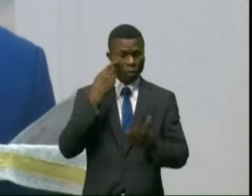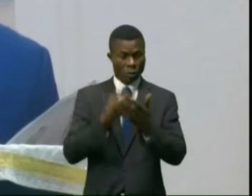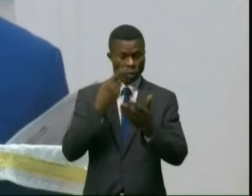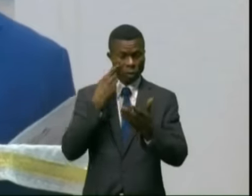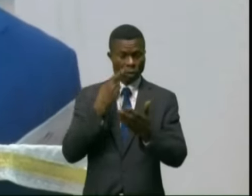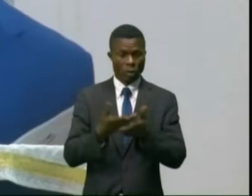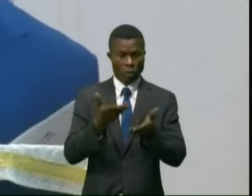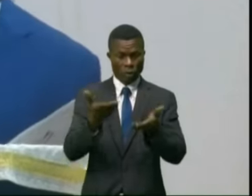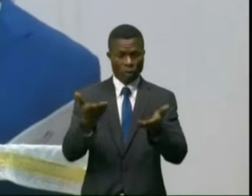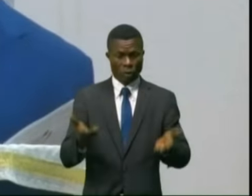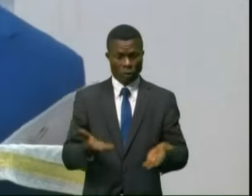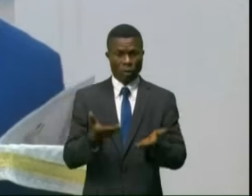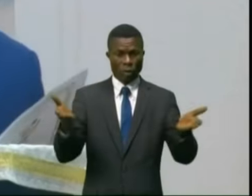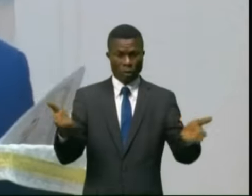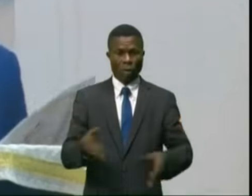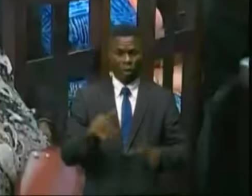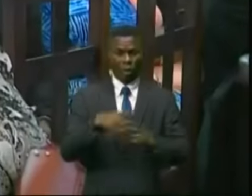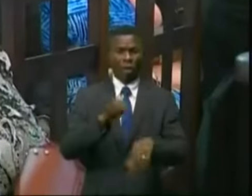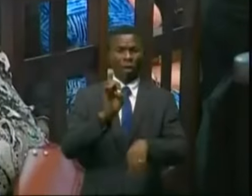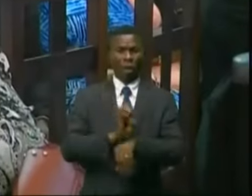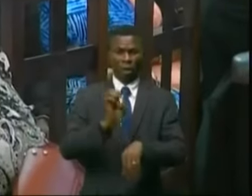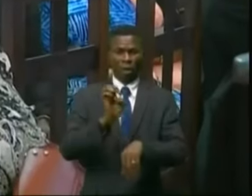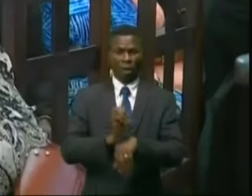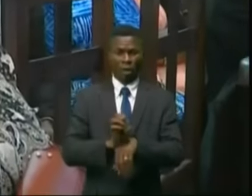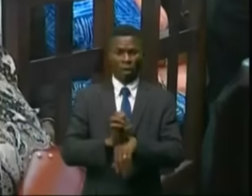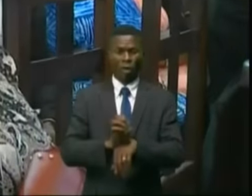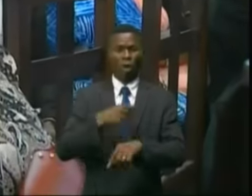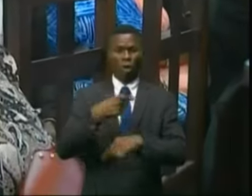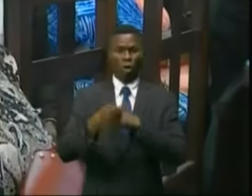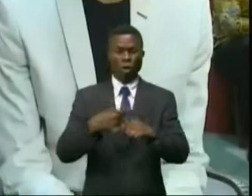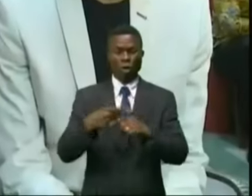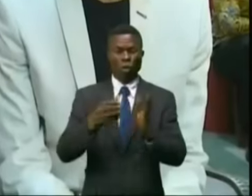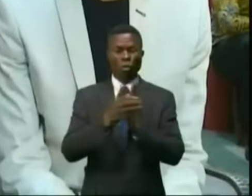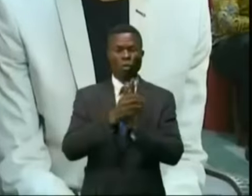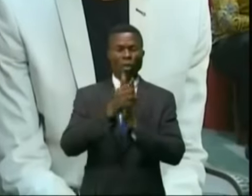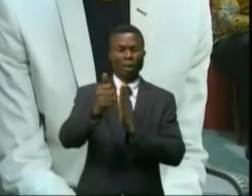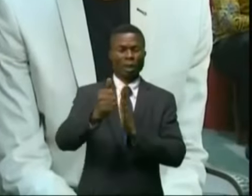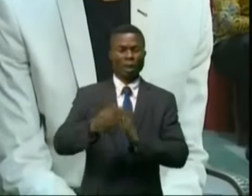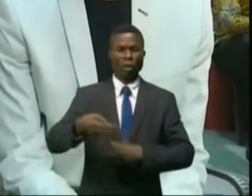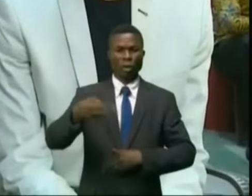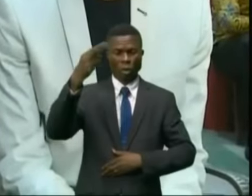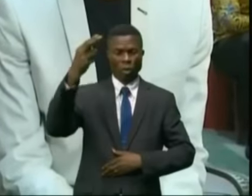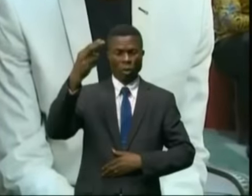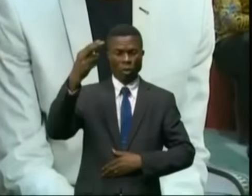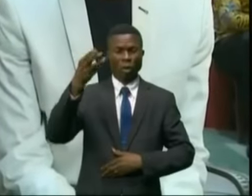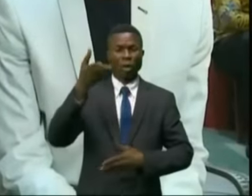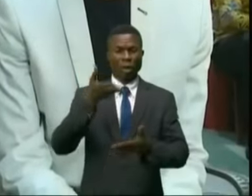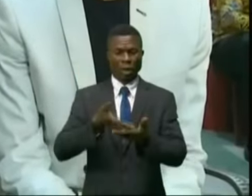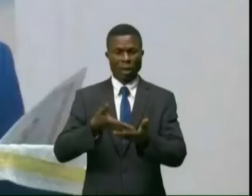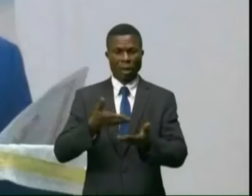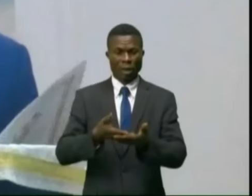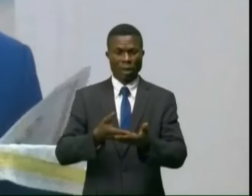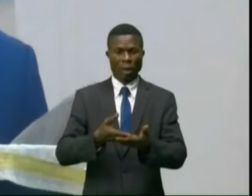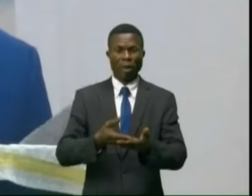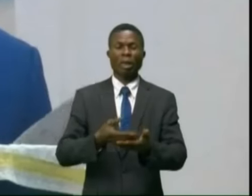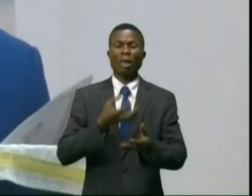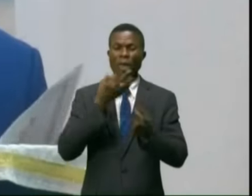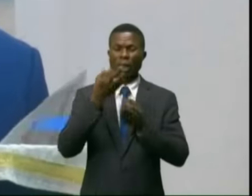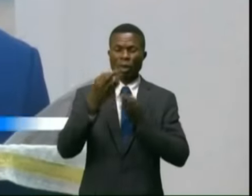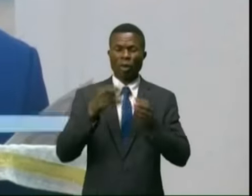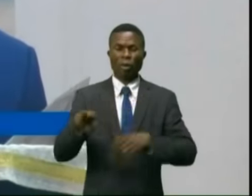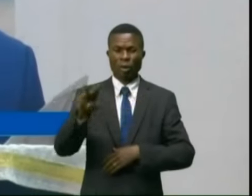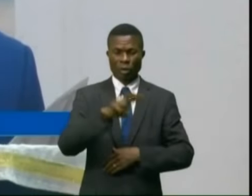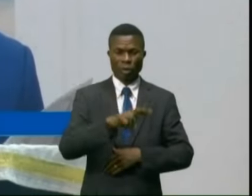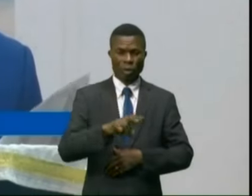ici rassemblé par tant de qualités pour lesquelles je voudrais revenir sur